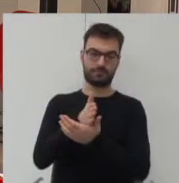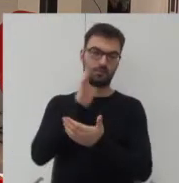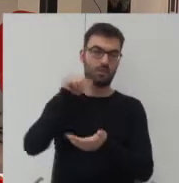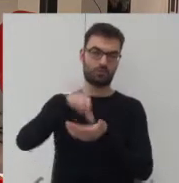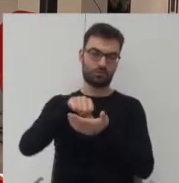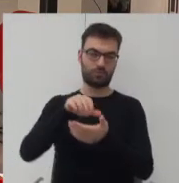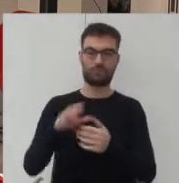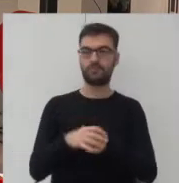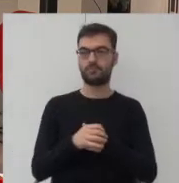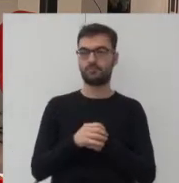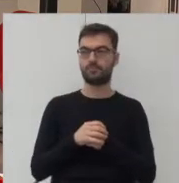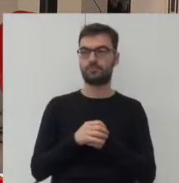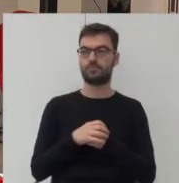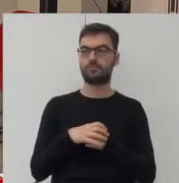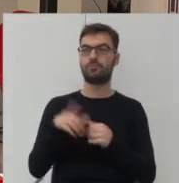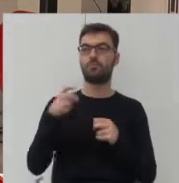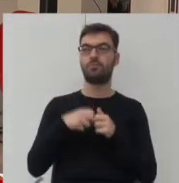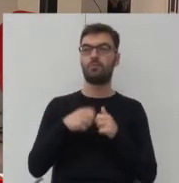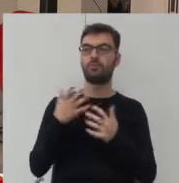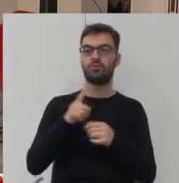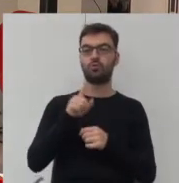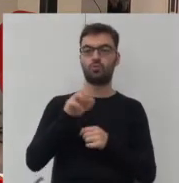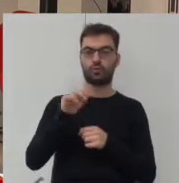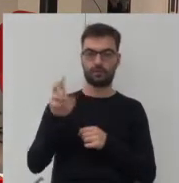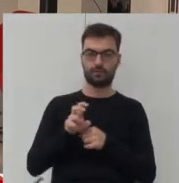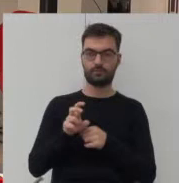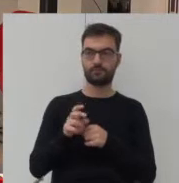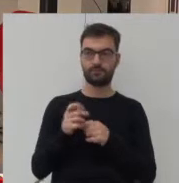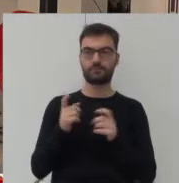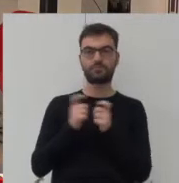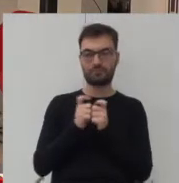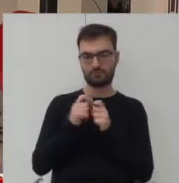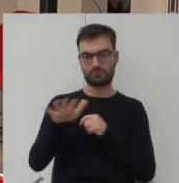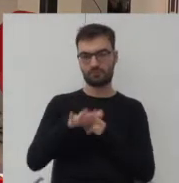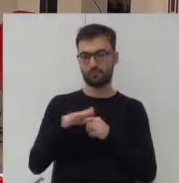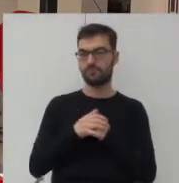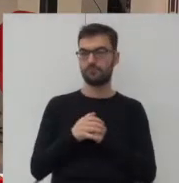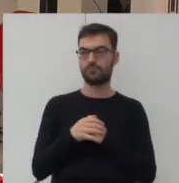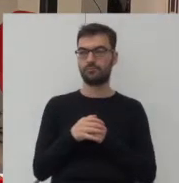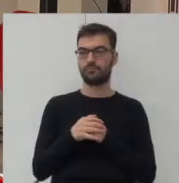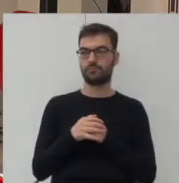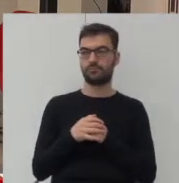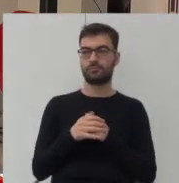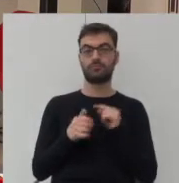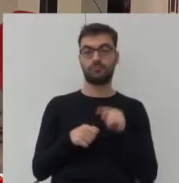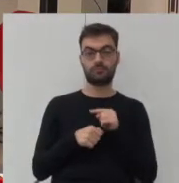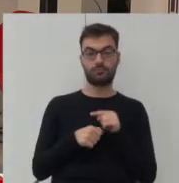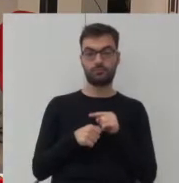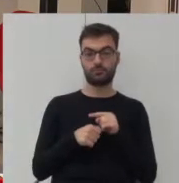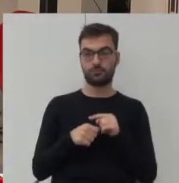Problem, który chcę przeanalizować, znajduje się w Curychu, a w zasadzie w jego okolicach. I tam właśnie,